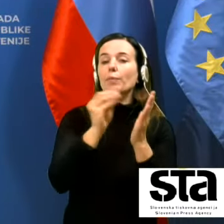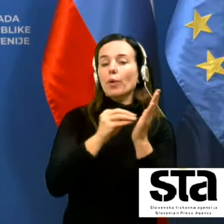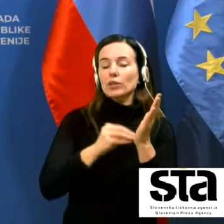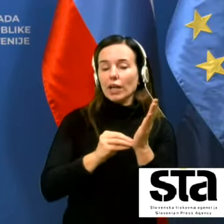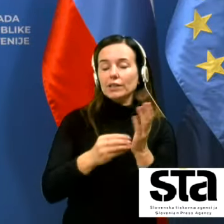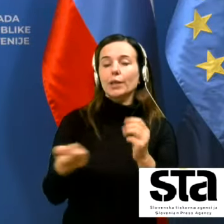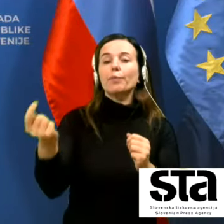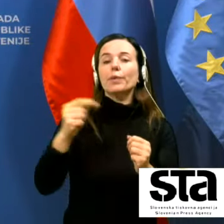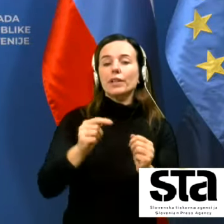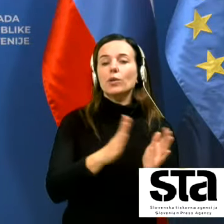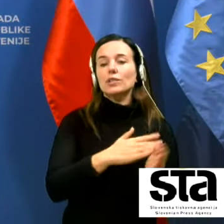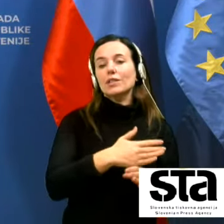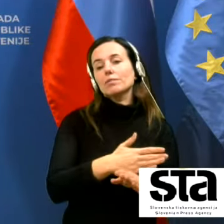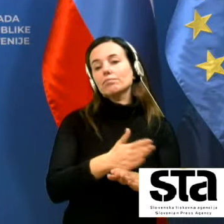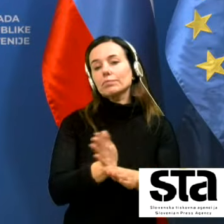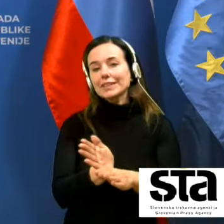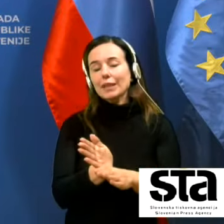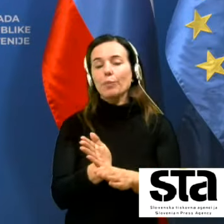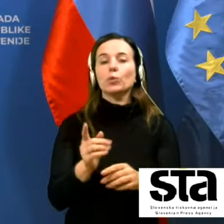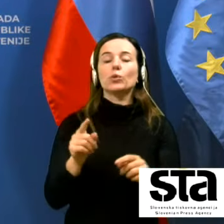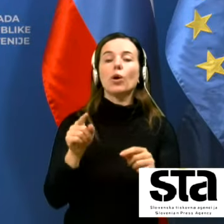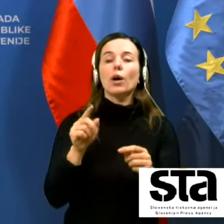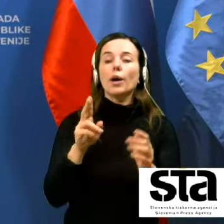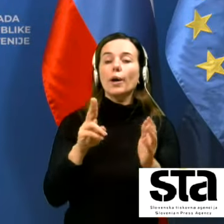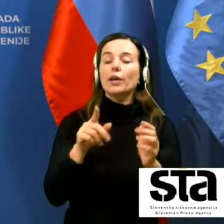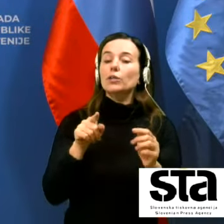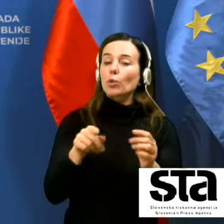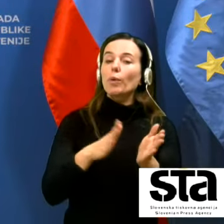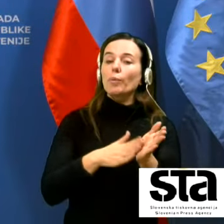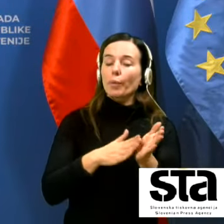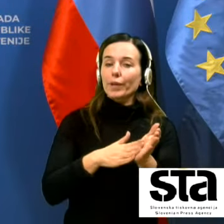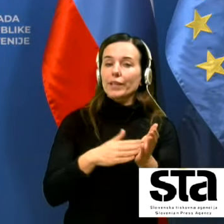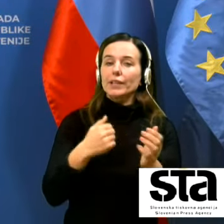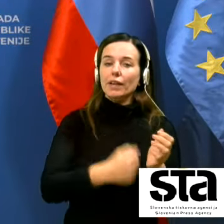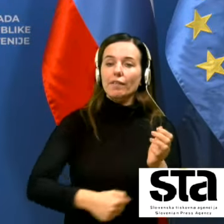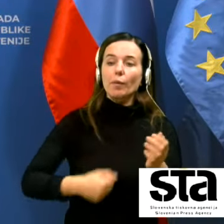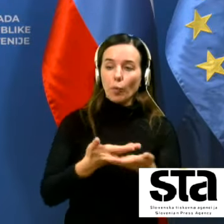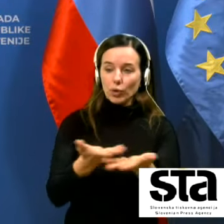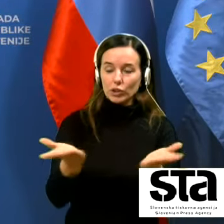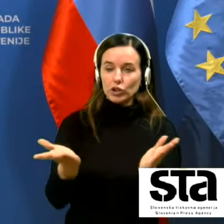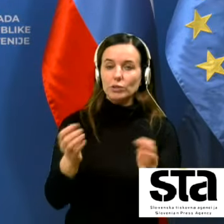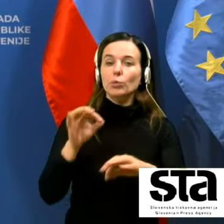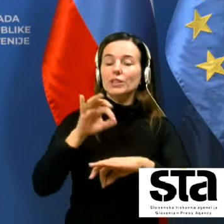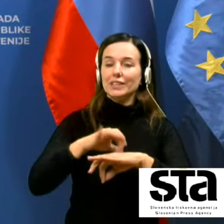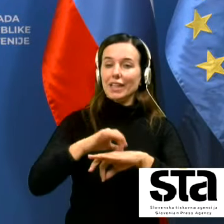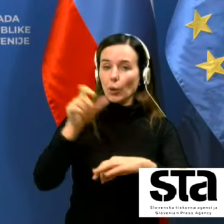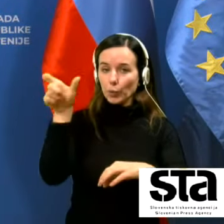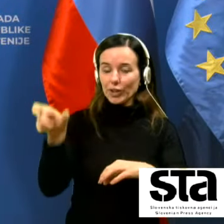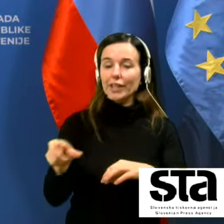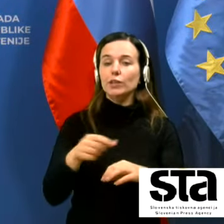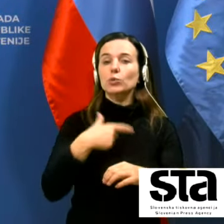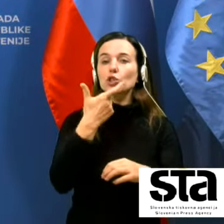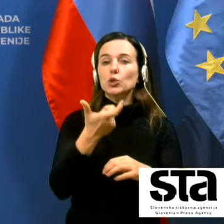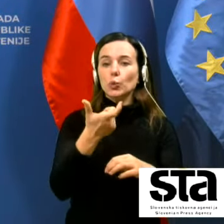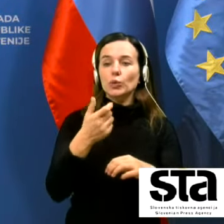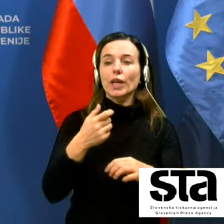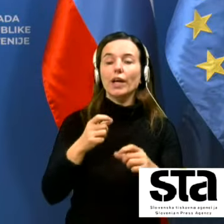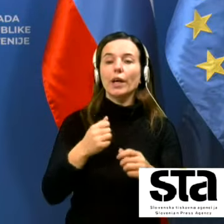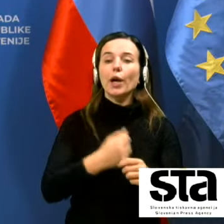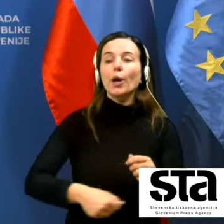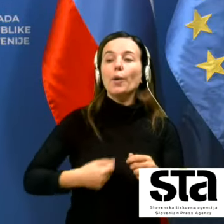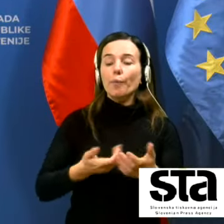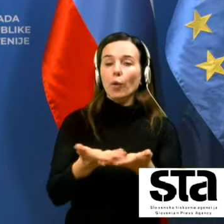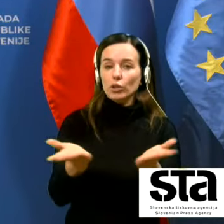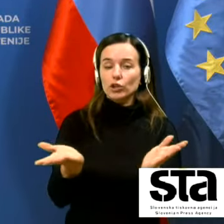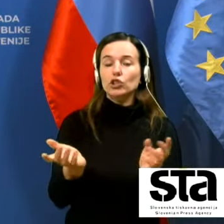namreč pravi podatek pa pomeni, da smo v bolnišnicah zdravniki pa tudi sveda zunaj bolnišnic dolžni